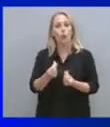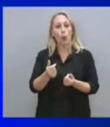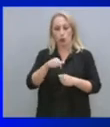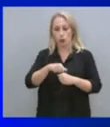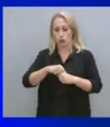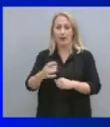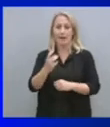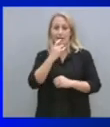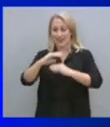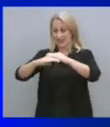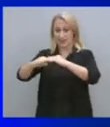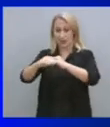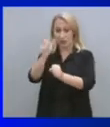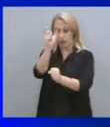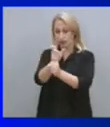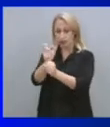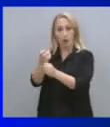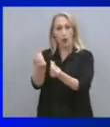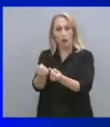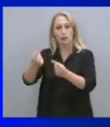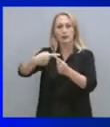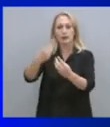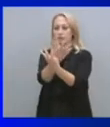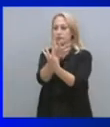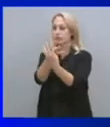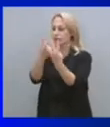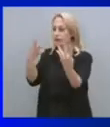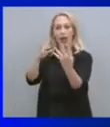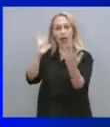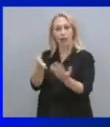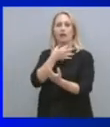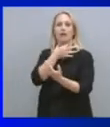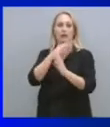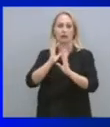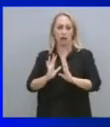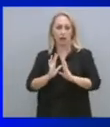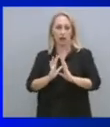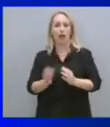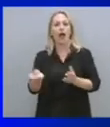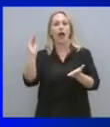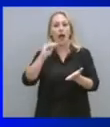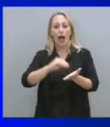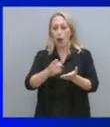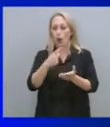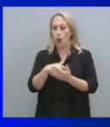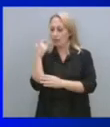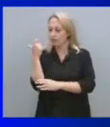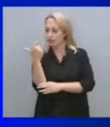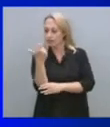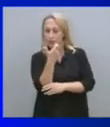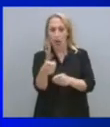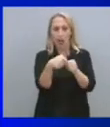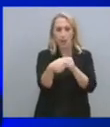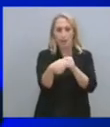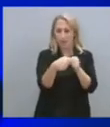τα χερσαία σύνορά μας με φυσικό φράκτιό που αυτό είναι απαραίτητο με επιπλέον μέτρα επιτήρησης. Κάποια από αυτά μάλιστα